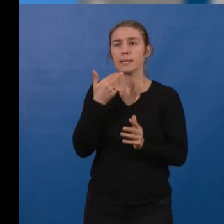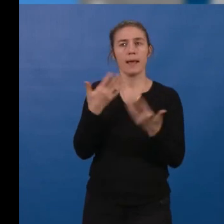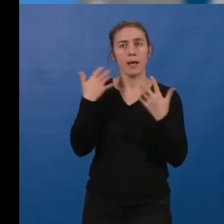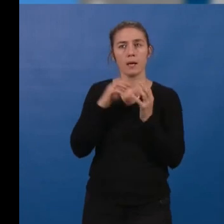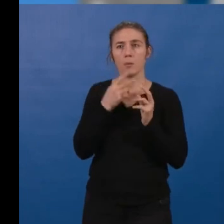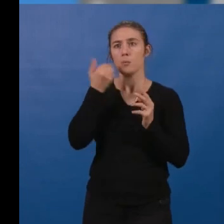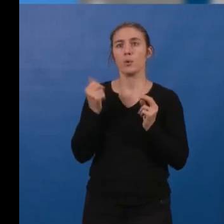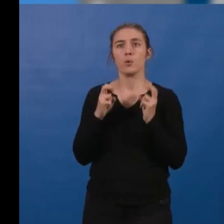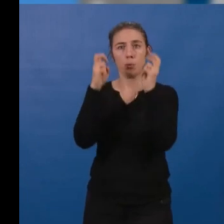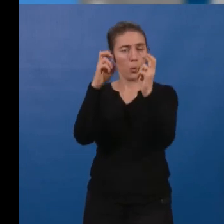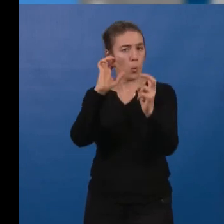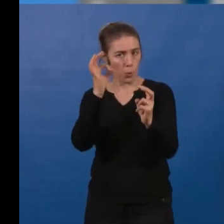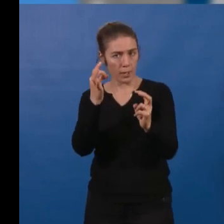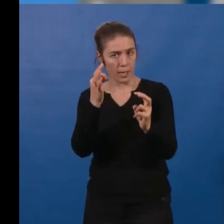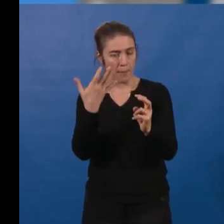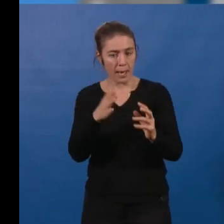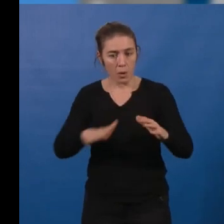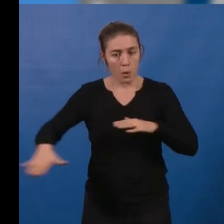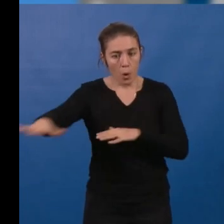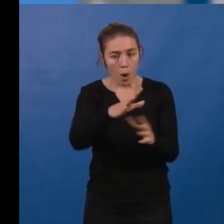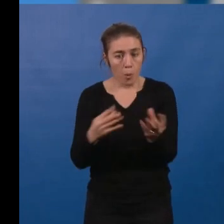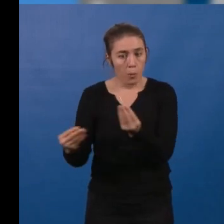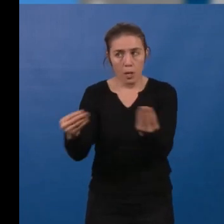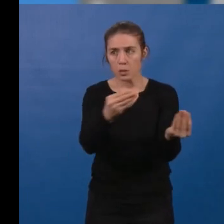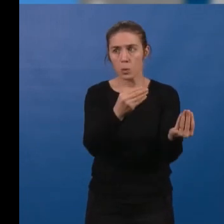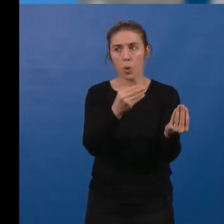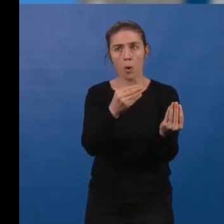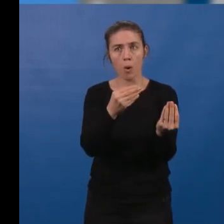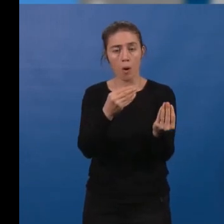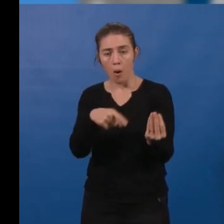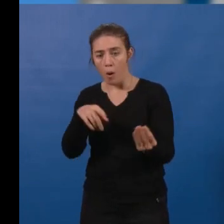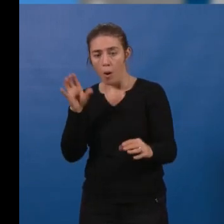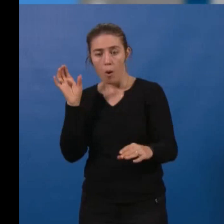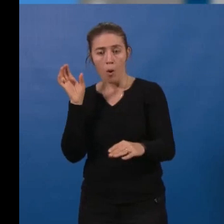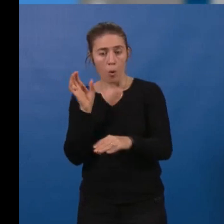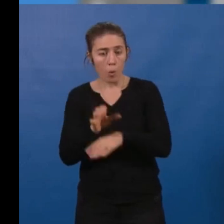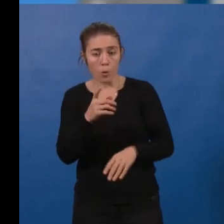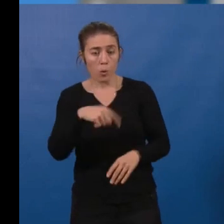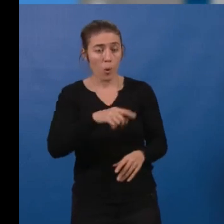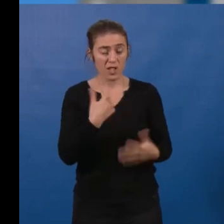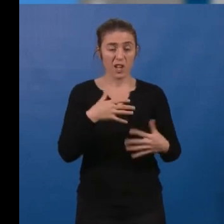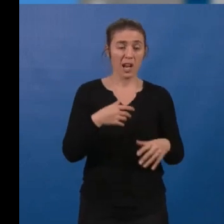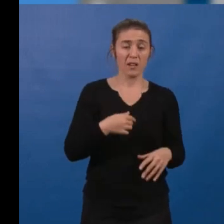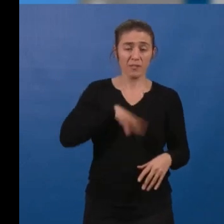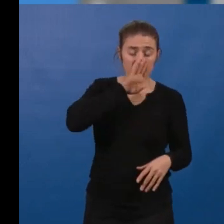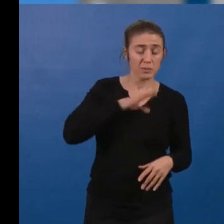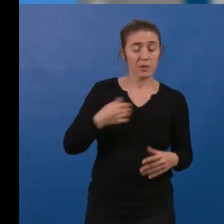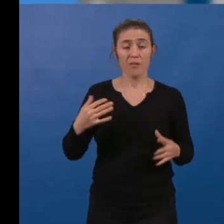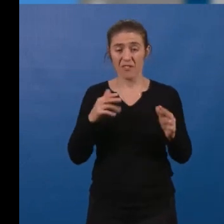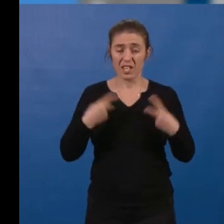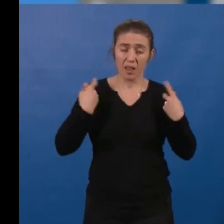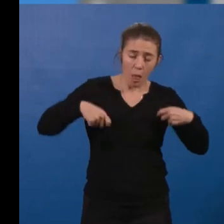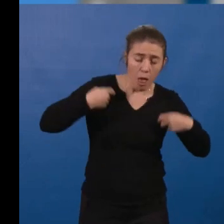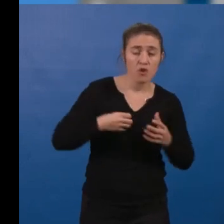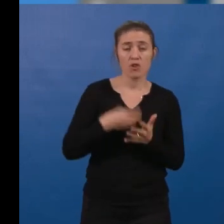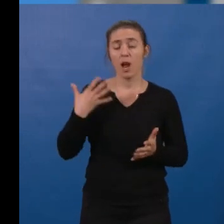mais pas contre un pan entier de la population qui subit déjà l'impact de la vie chère. Contre l'écologie punitive, produisons de